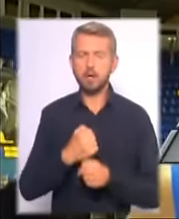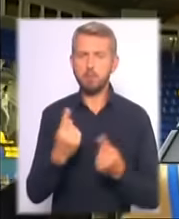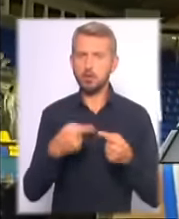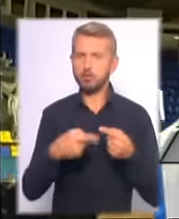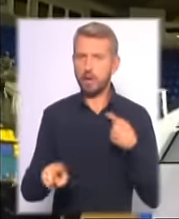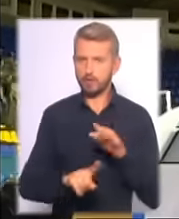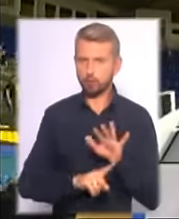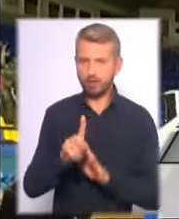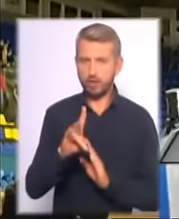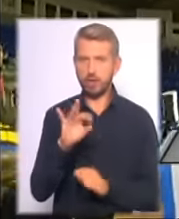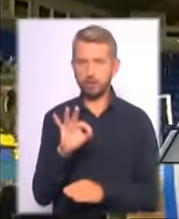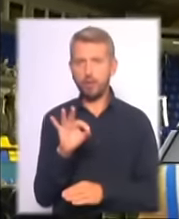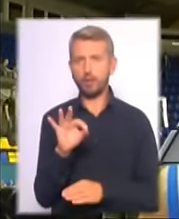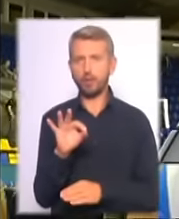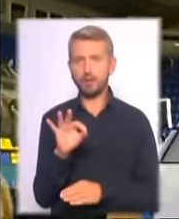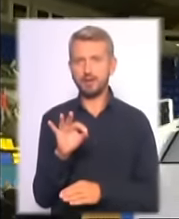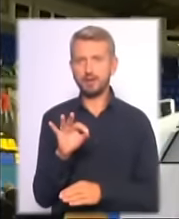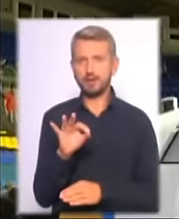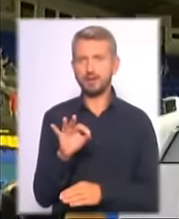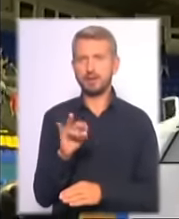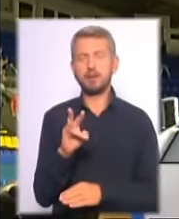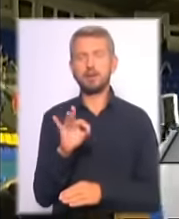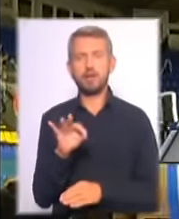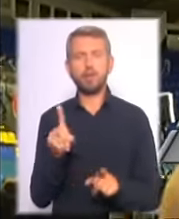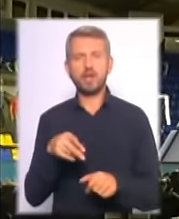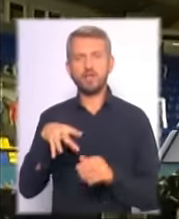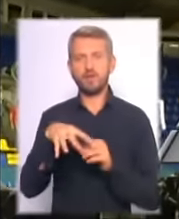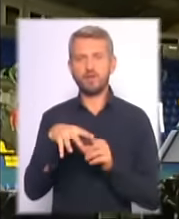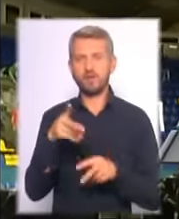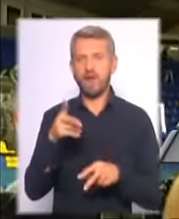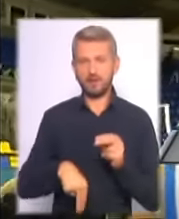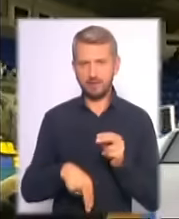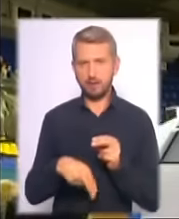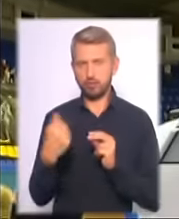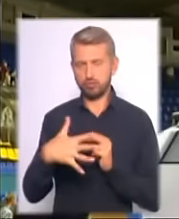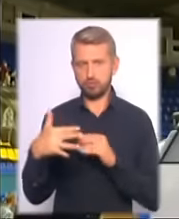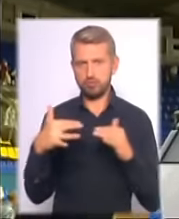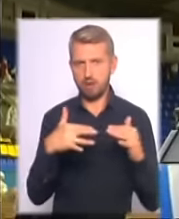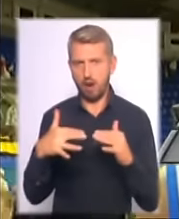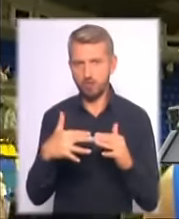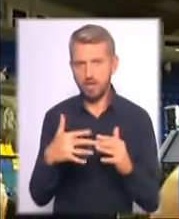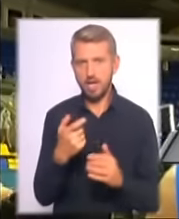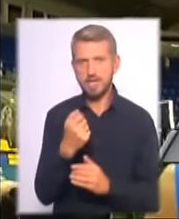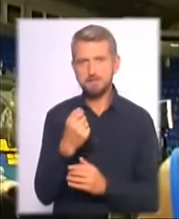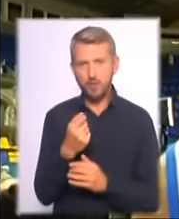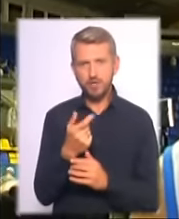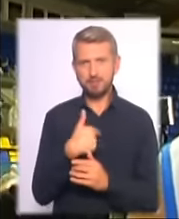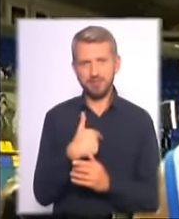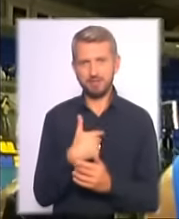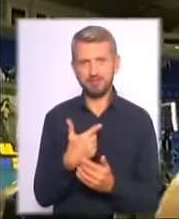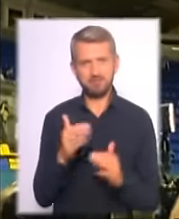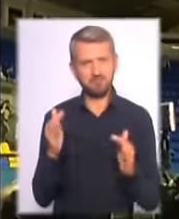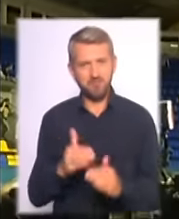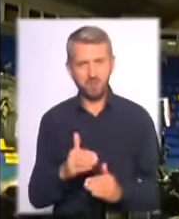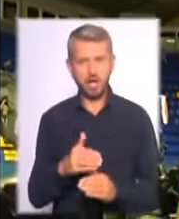значалу, але спустили, скажімо так, спустили даже в конце, четвертій четверти. Це німнашко обидно, так як разниця нам теж